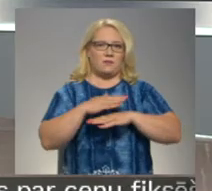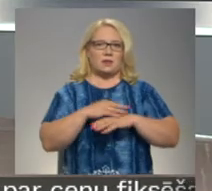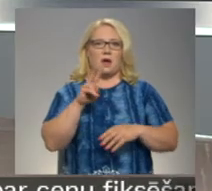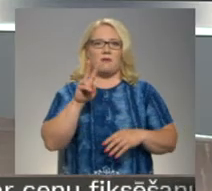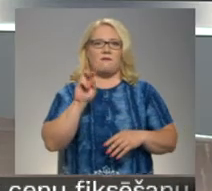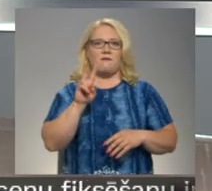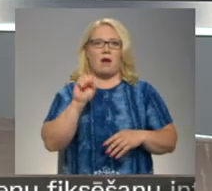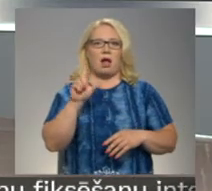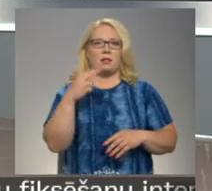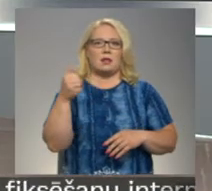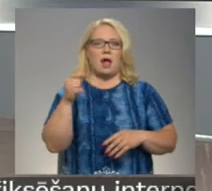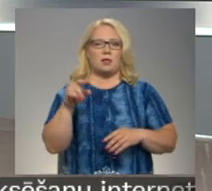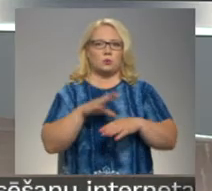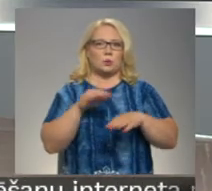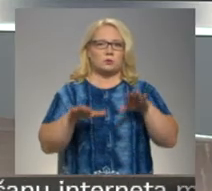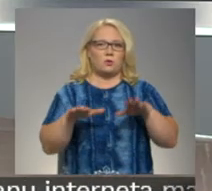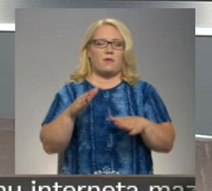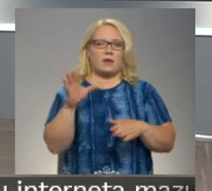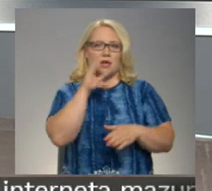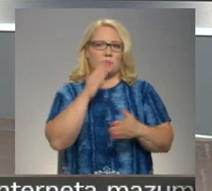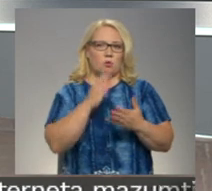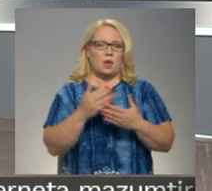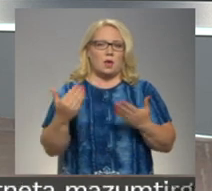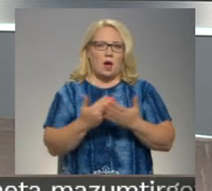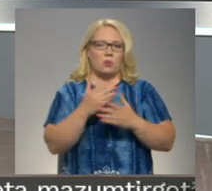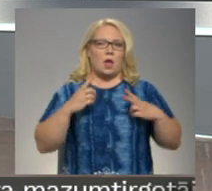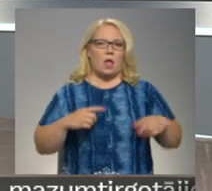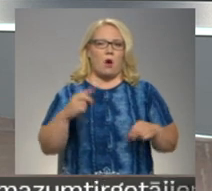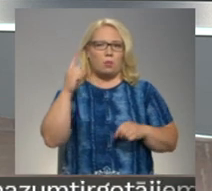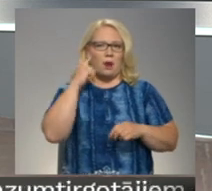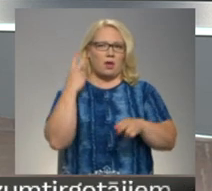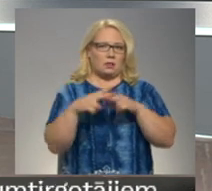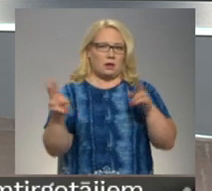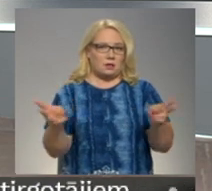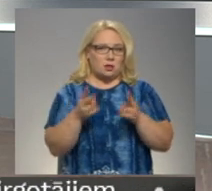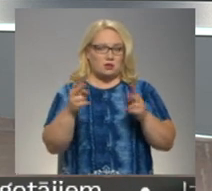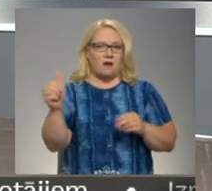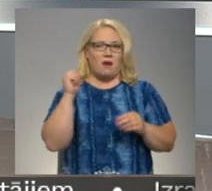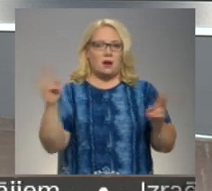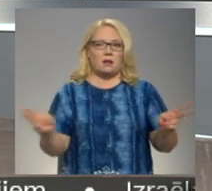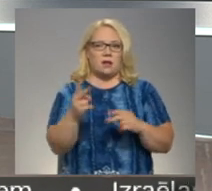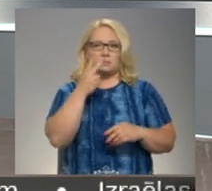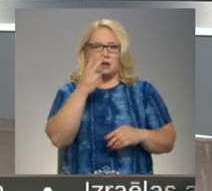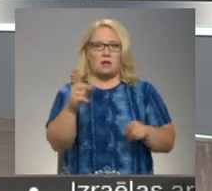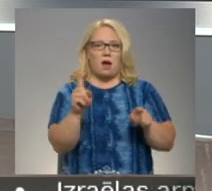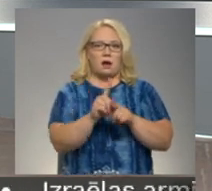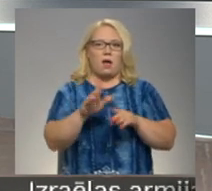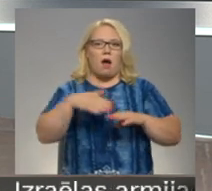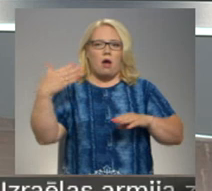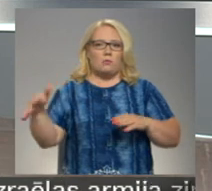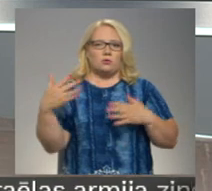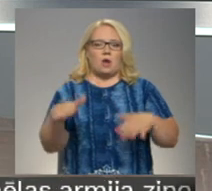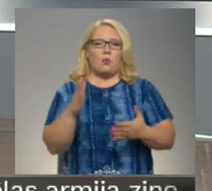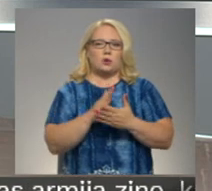Valdgales kūdras purvā iespējams notikusi jauna, ļaunprātīga dedzināšana vakar liesmas pamanītas arī vairākās vietās ārpus jau